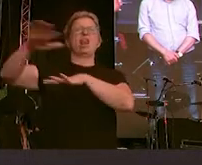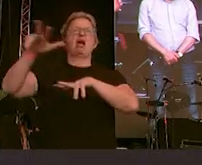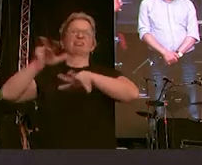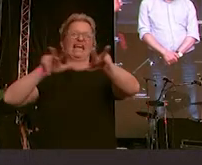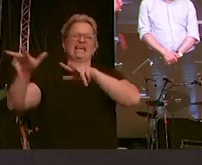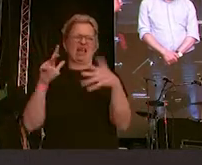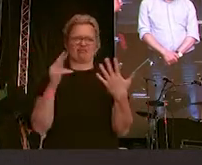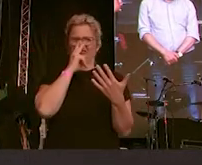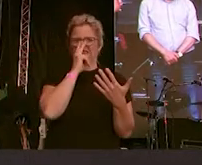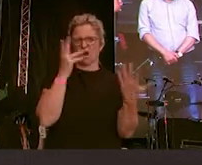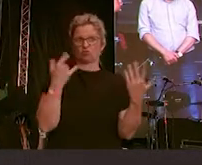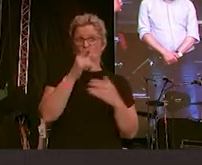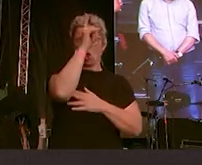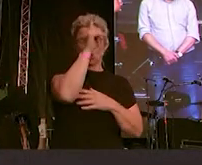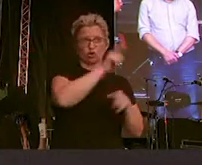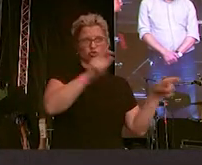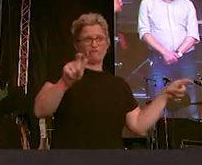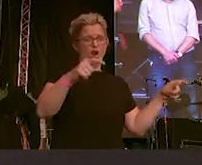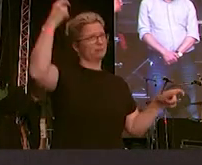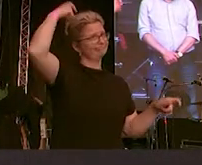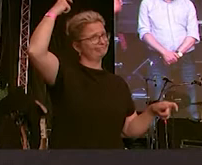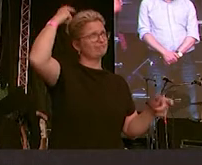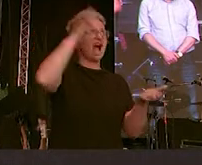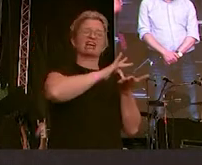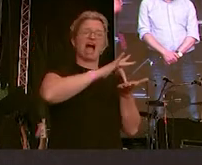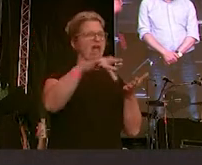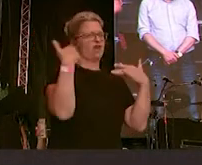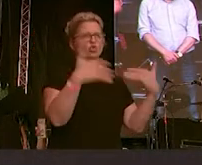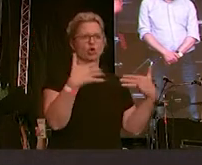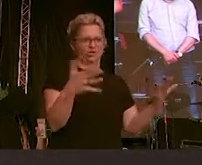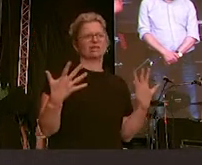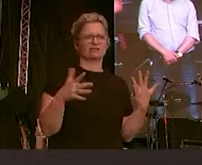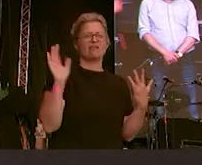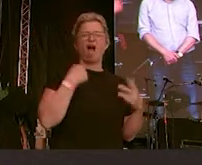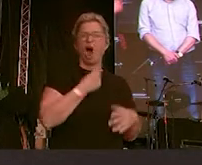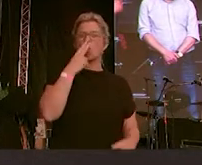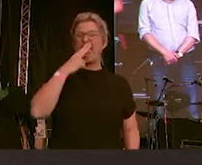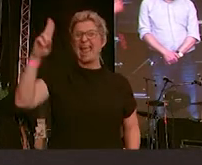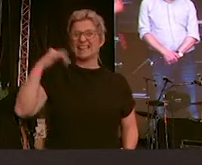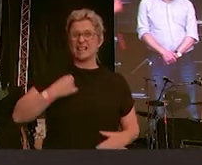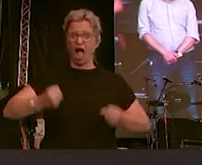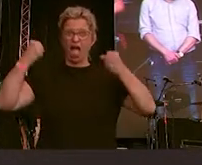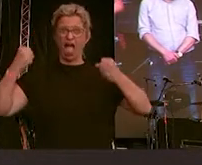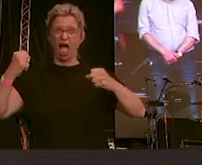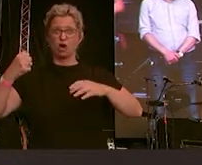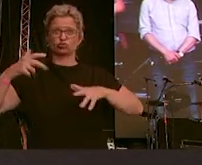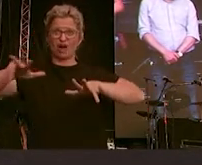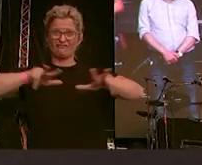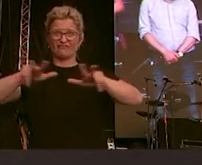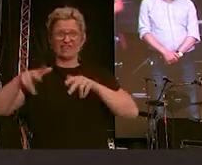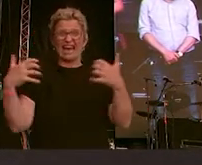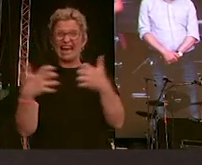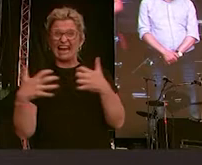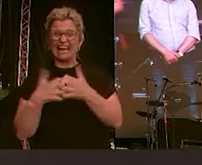Das deutsche Volk ist noch lange nicht reif und der größte Teil hat aus der Hitler-Herrschaft und dem Krieg auch nichts